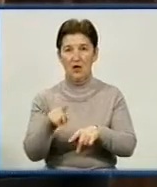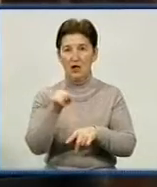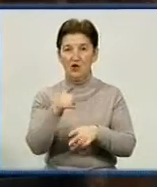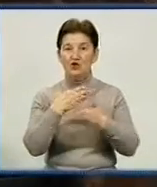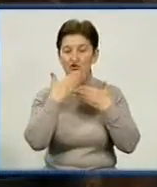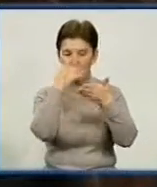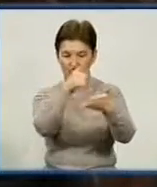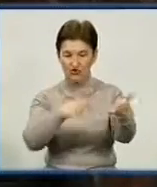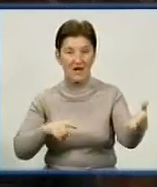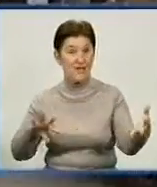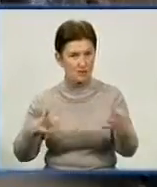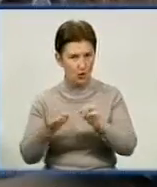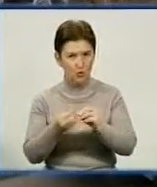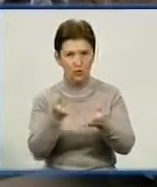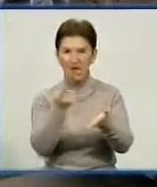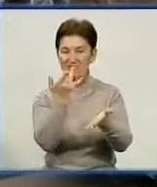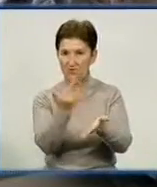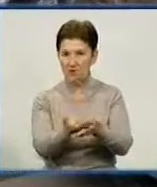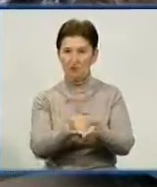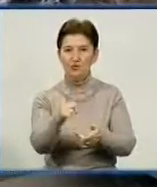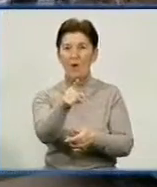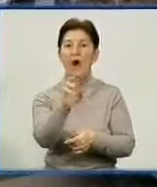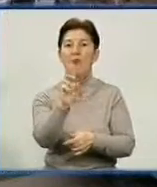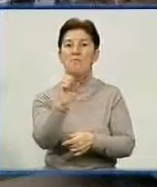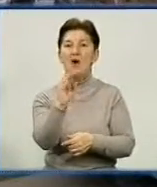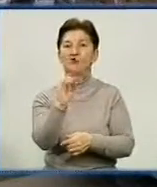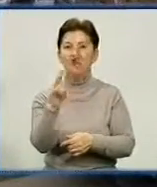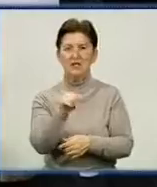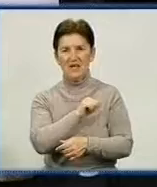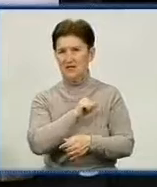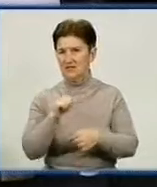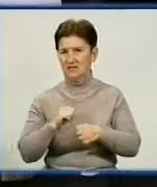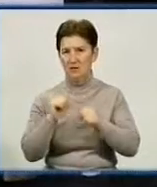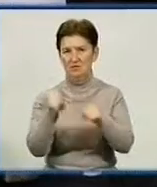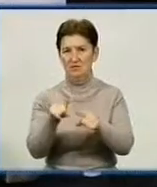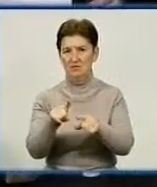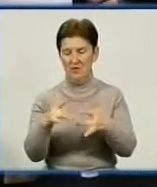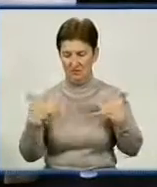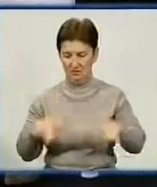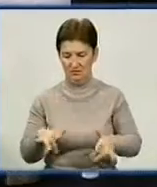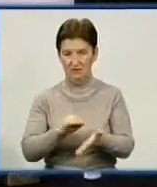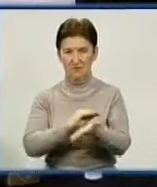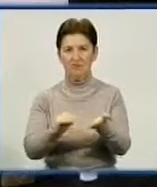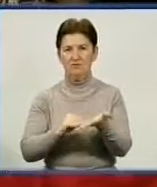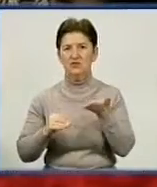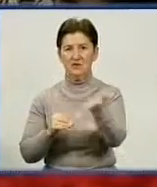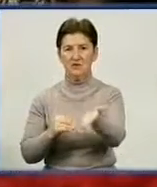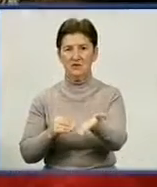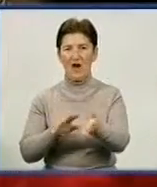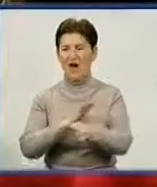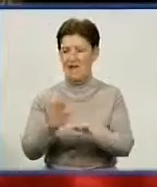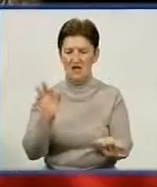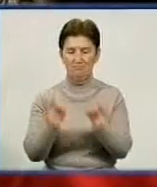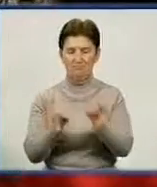зачитали резолюцію. У ній вимагають, аби Валентина Бажан добровільно написала заяву на звільнення. Причина – необ'єктивне висвітлення подій в